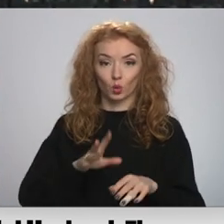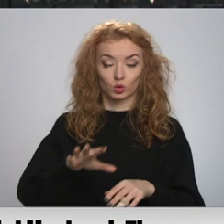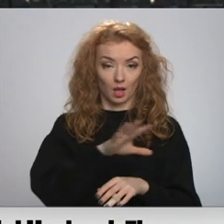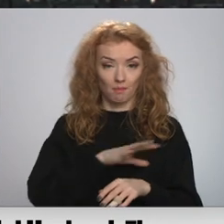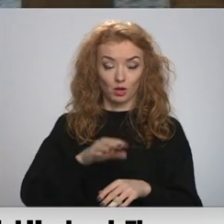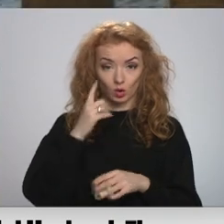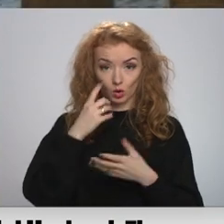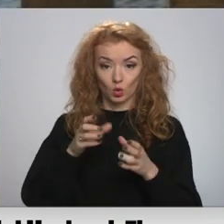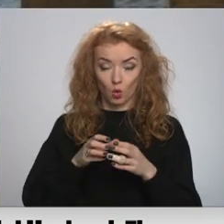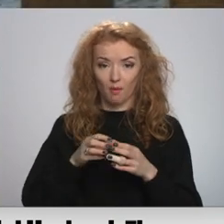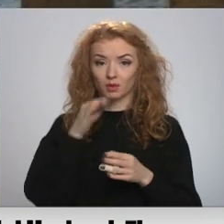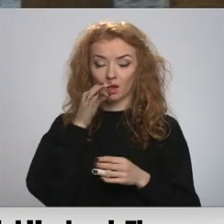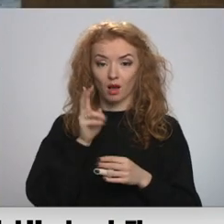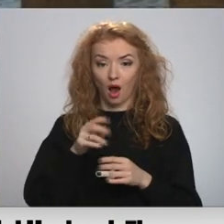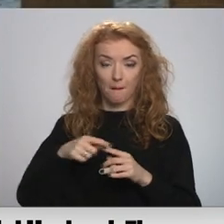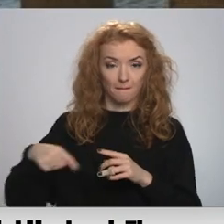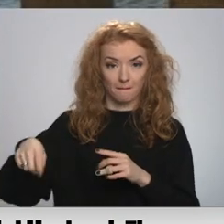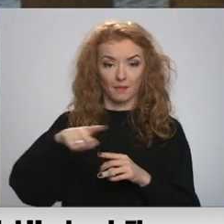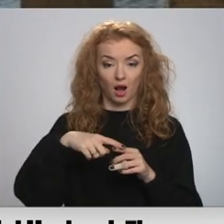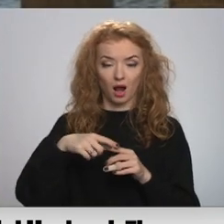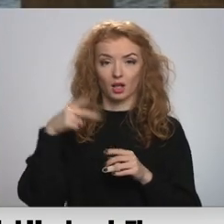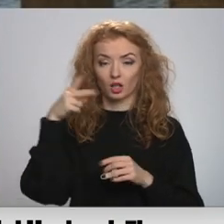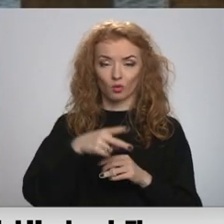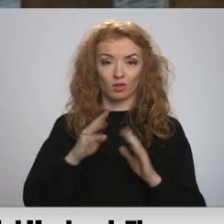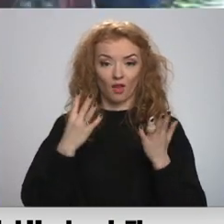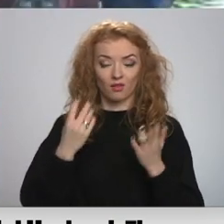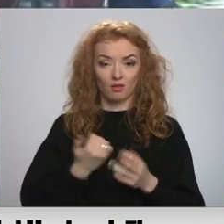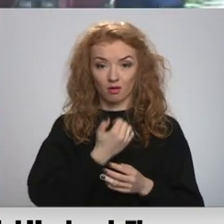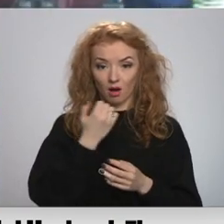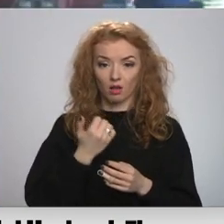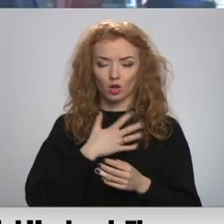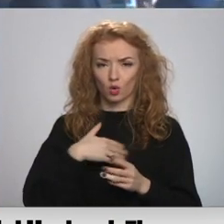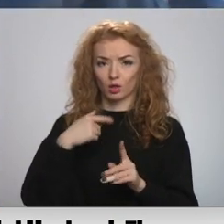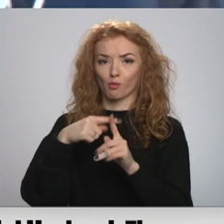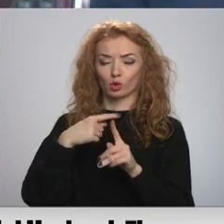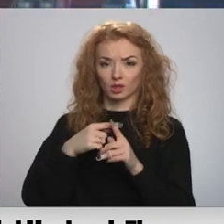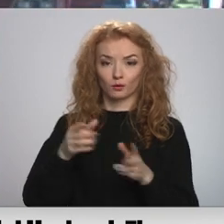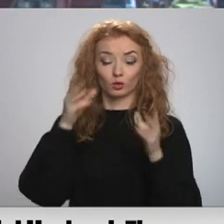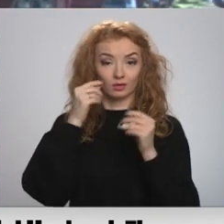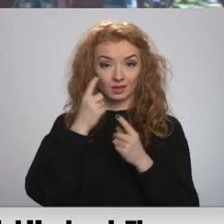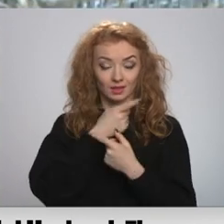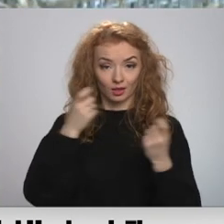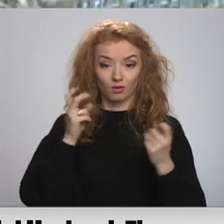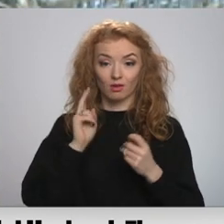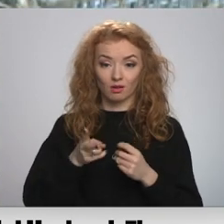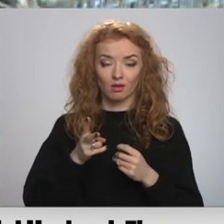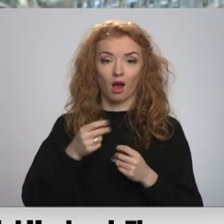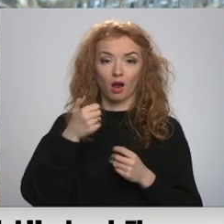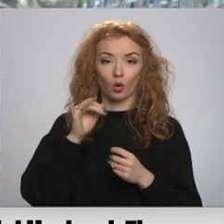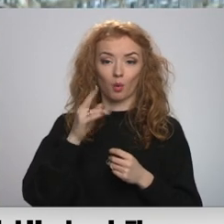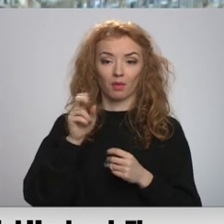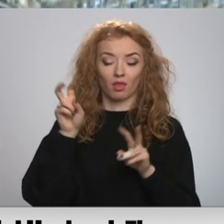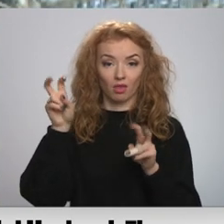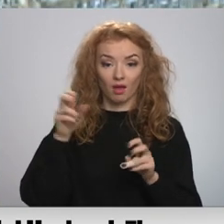Domēs tāst, ka vērgalai un tās apkārtnē savu laiku 2009. gadā diezgan pozitīvi uztvert ziņa, ka akcijas sabiedrība grobiņa